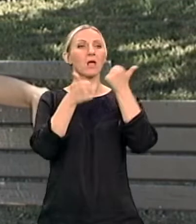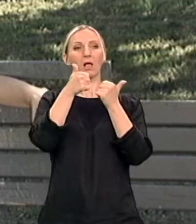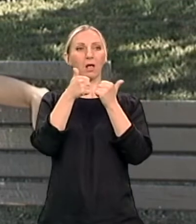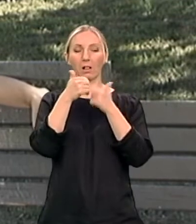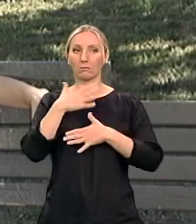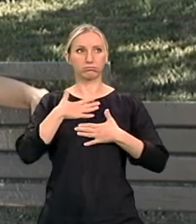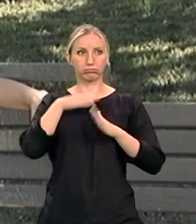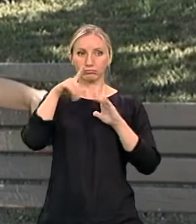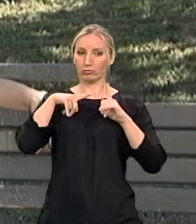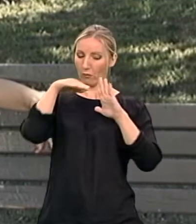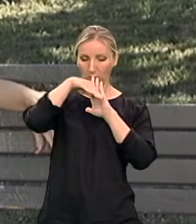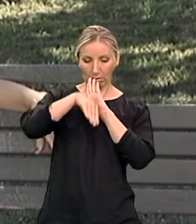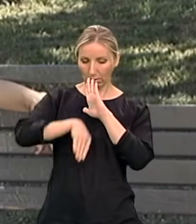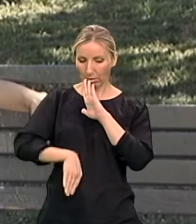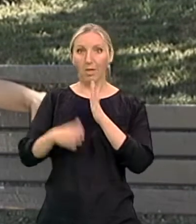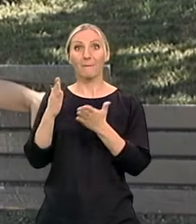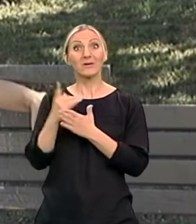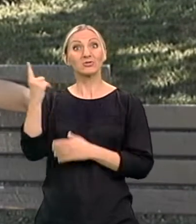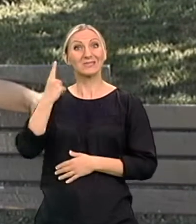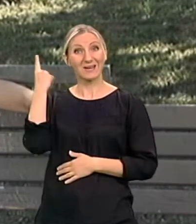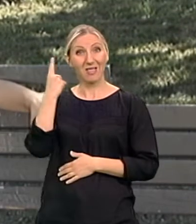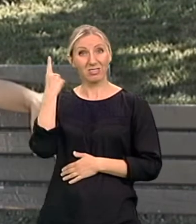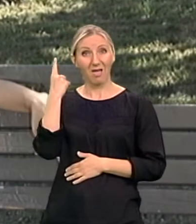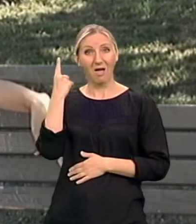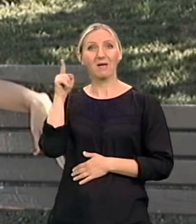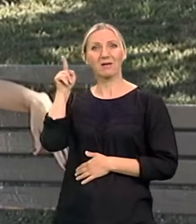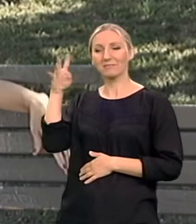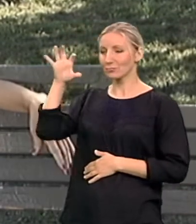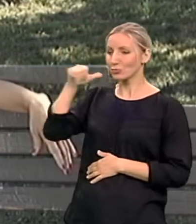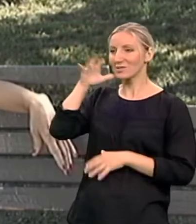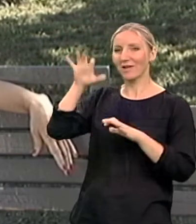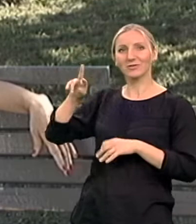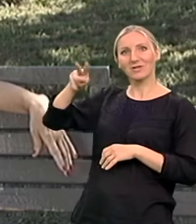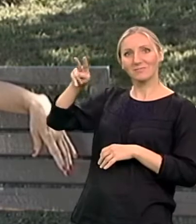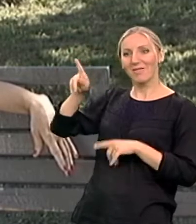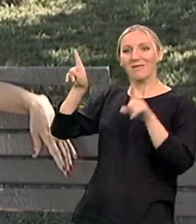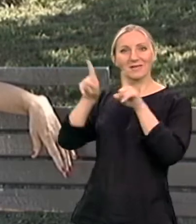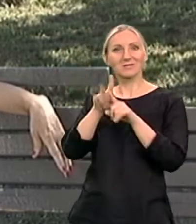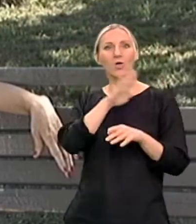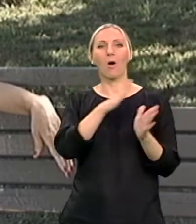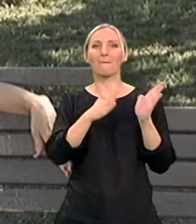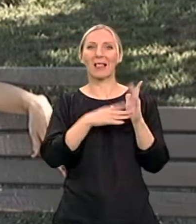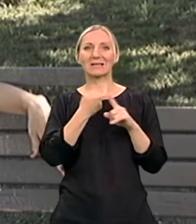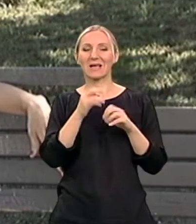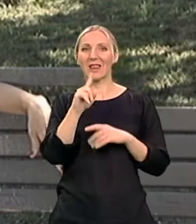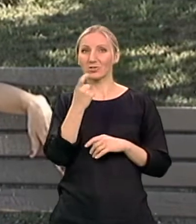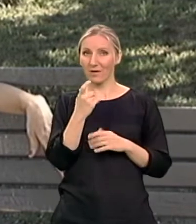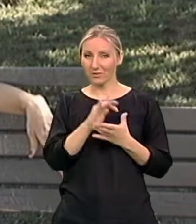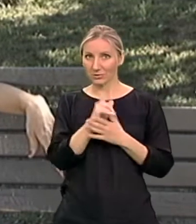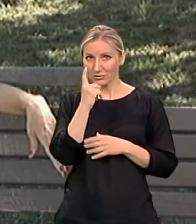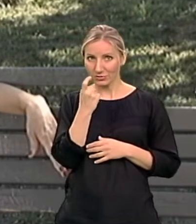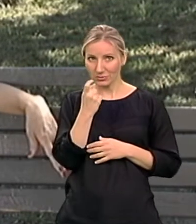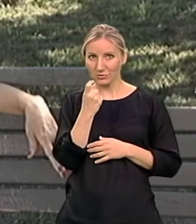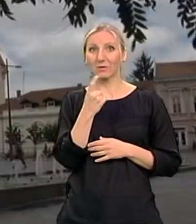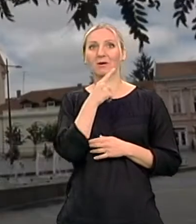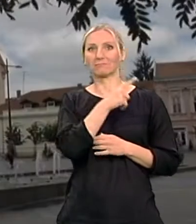u Zrenjaninu, gde su se simbolično smenjivali sunce i kiša, zabeležili smo životnu priču Milice Knežević sa svim njenim usponima i